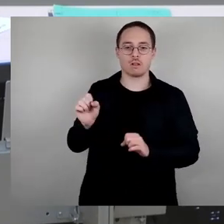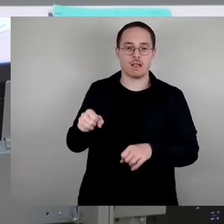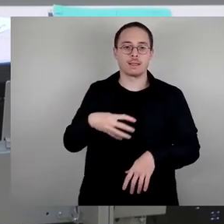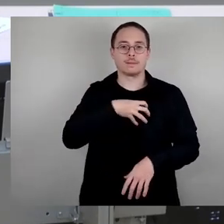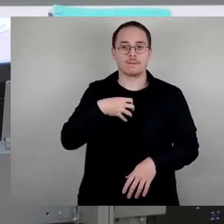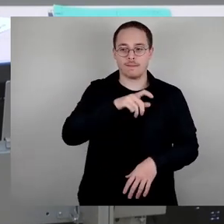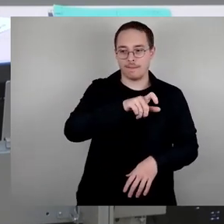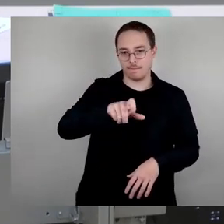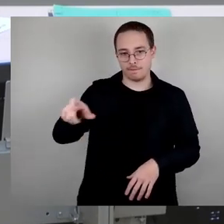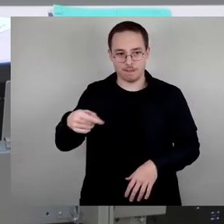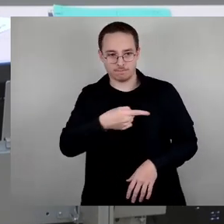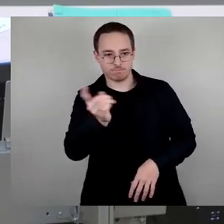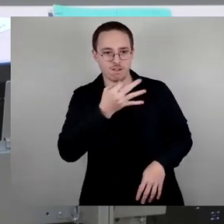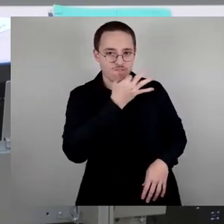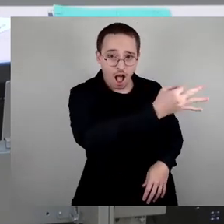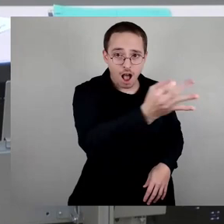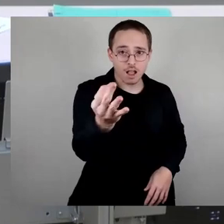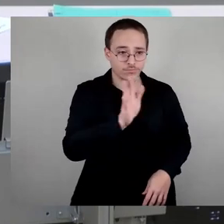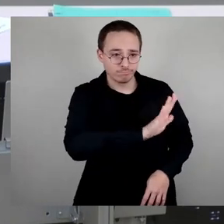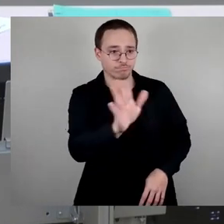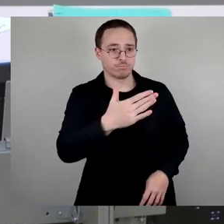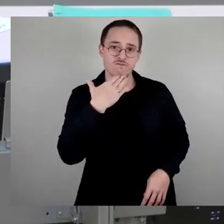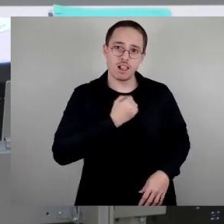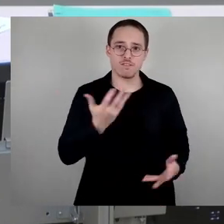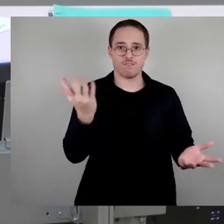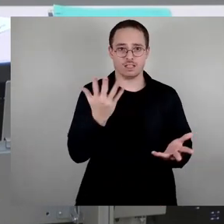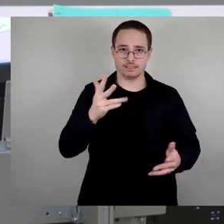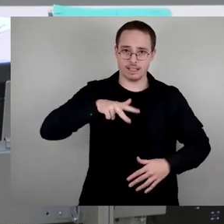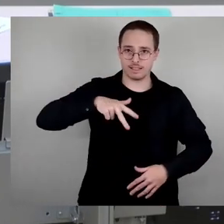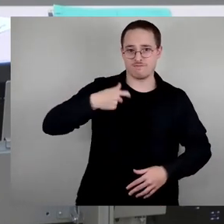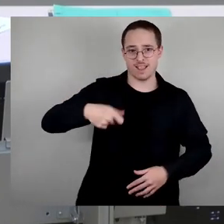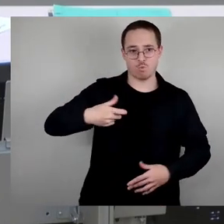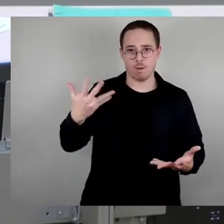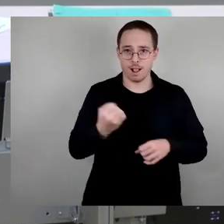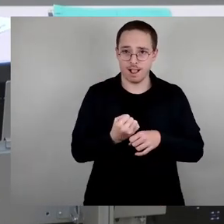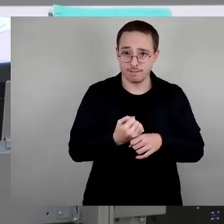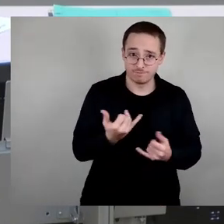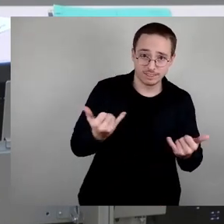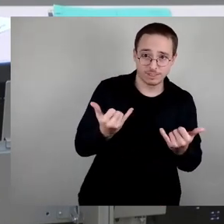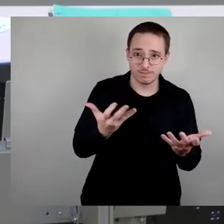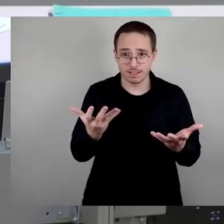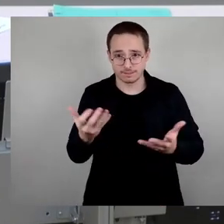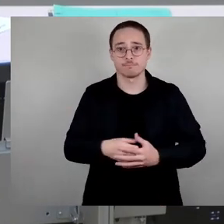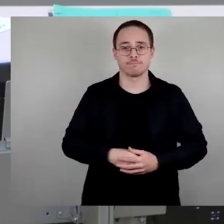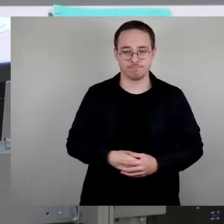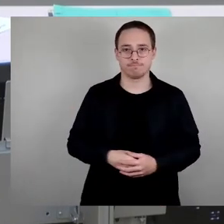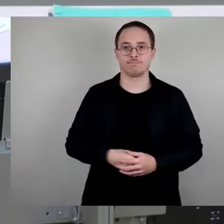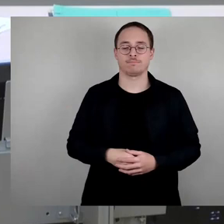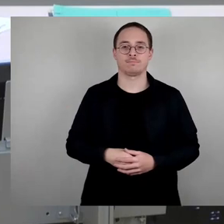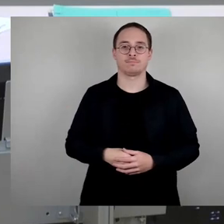fragen, wie sie in Zukunft am 13. Februar sich verhalten wollen. Ich erinnere mich an die